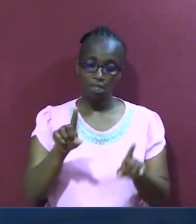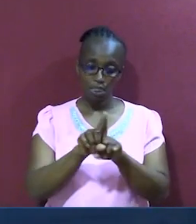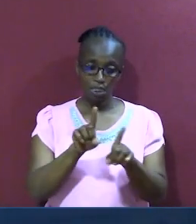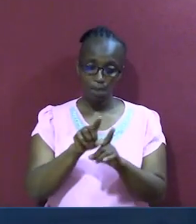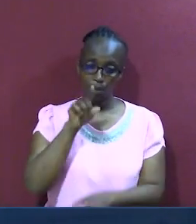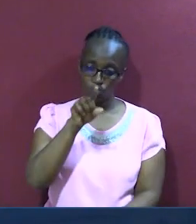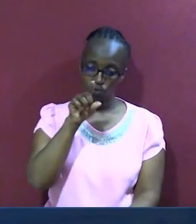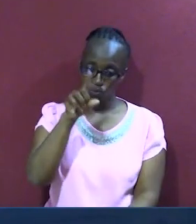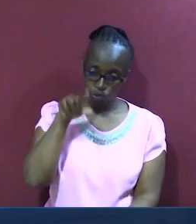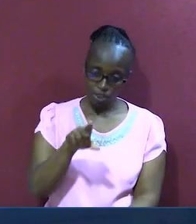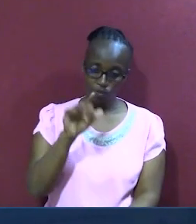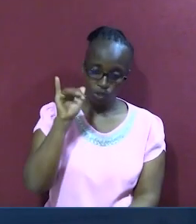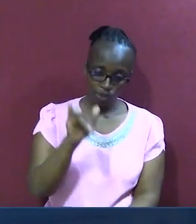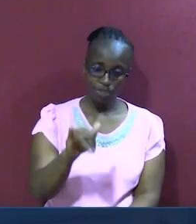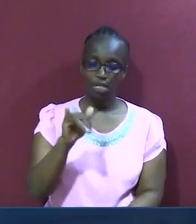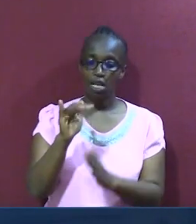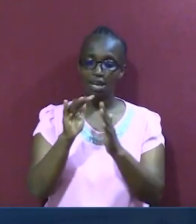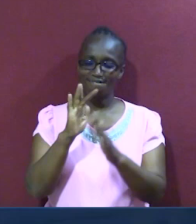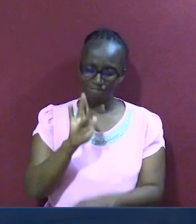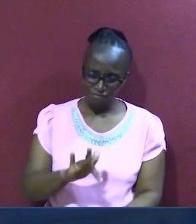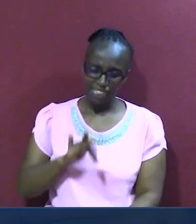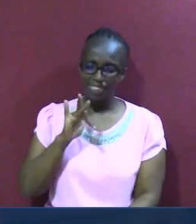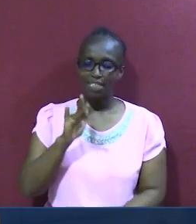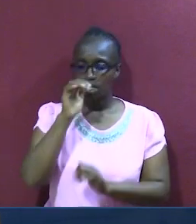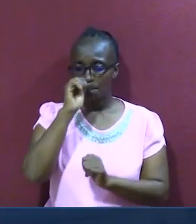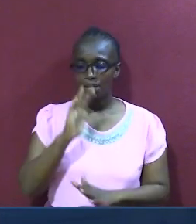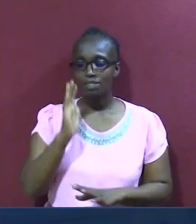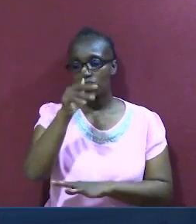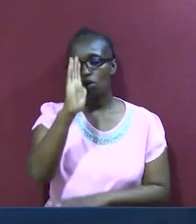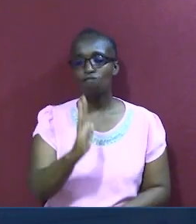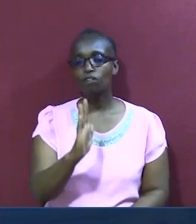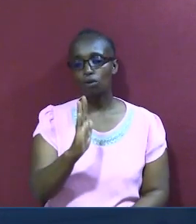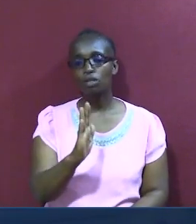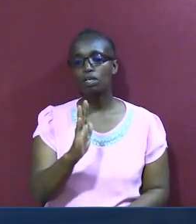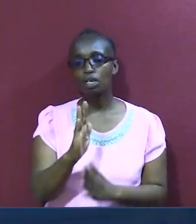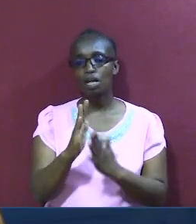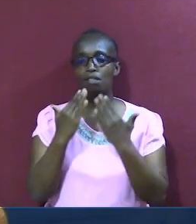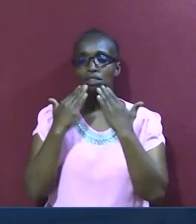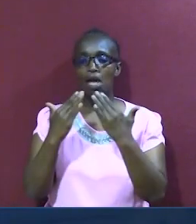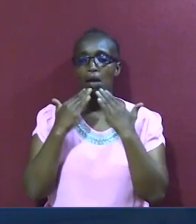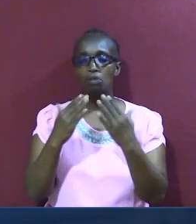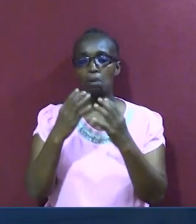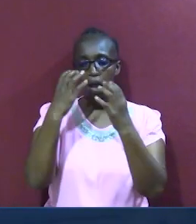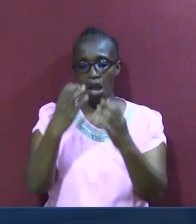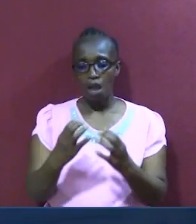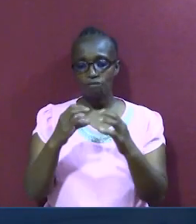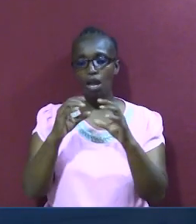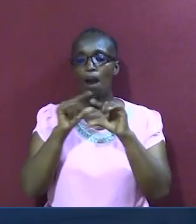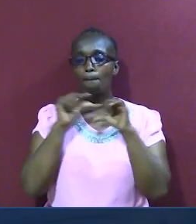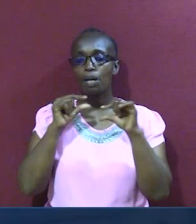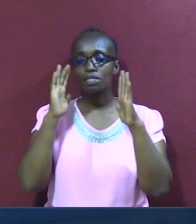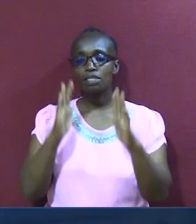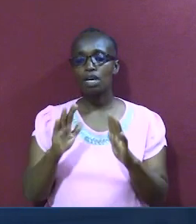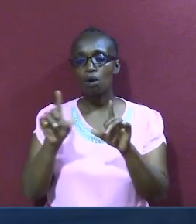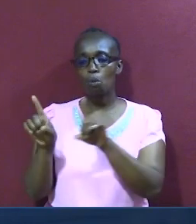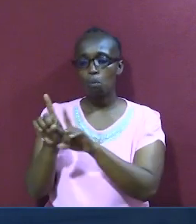ukiwa unahisi tu, mbaraka za mwenyezi mungu, pasa tumashukuru sana mbarikiwa, pia nawa, mtenza maji wengu kuwa na